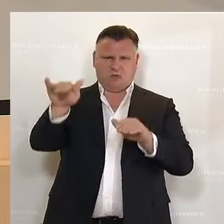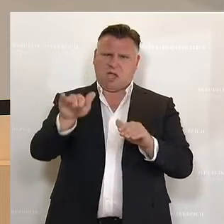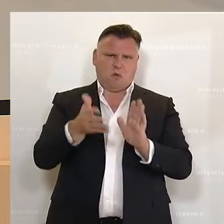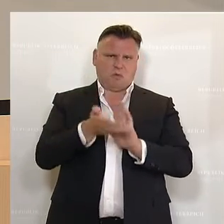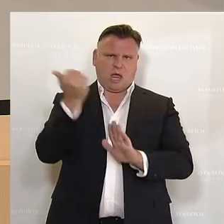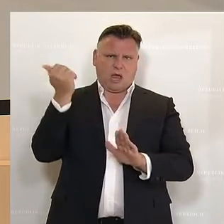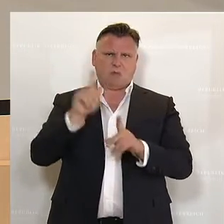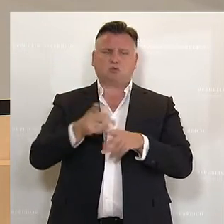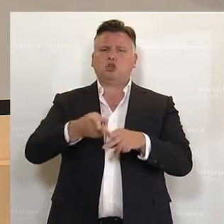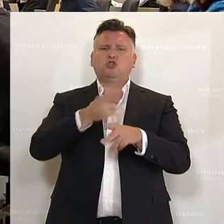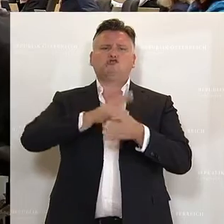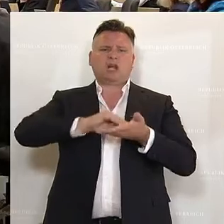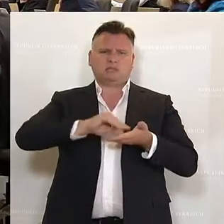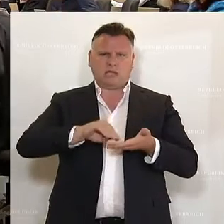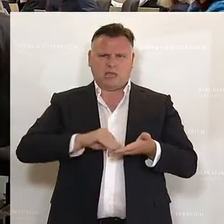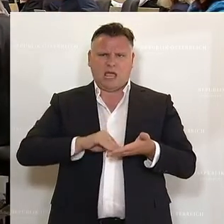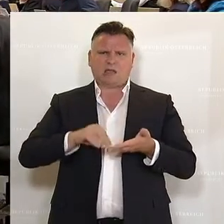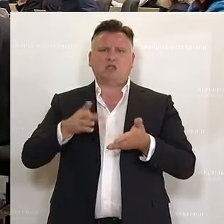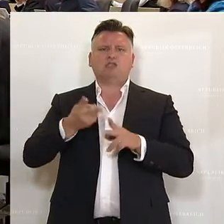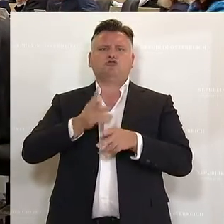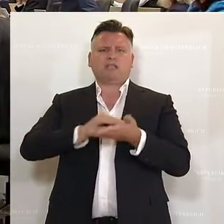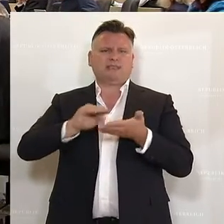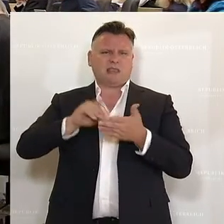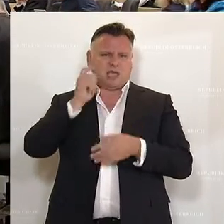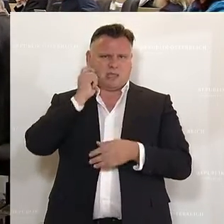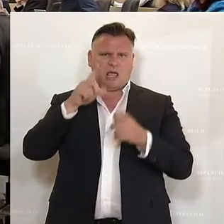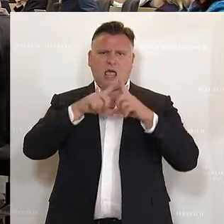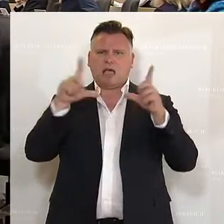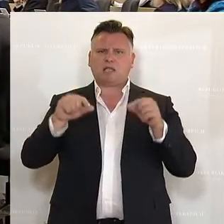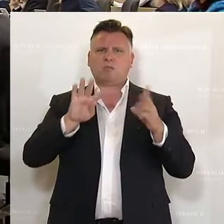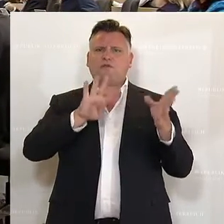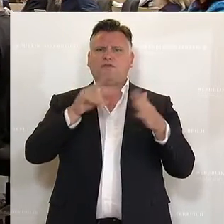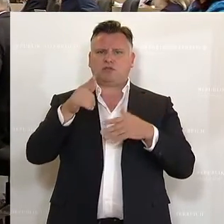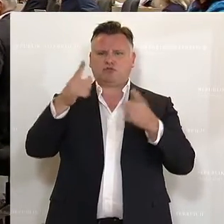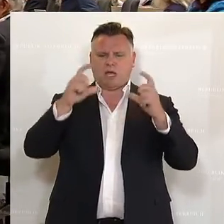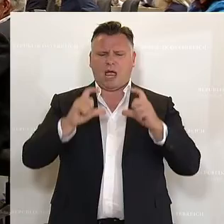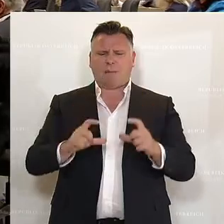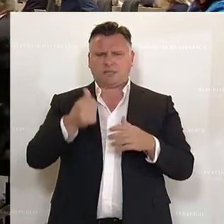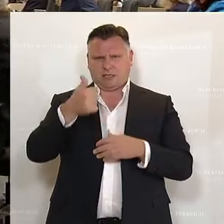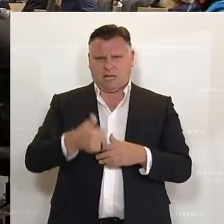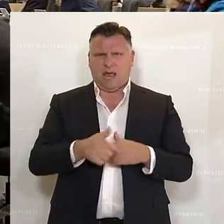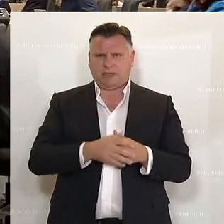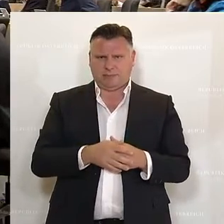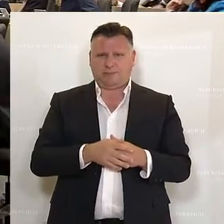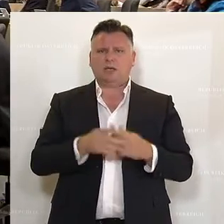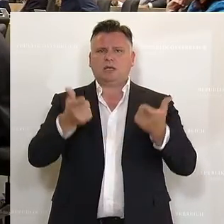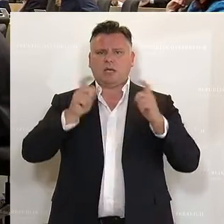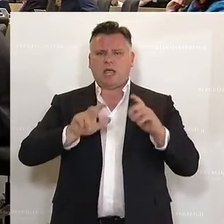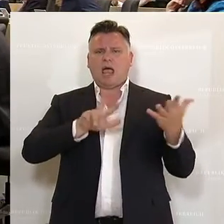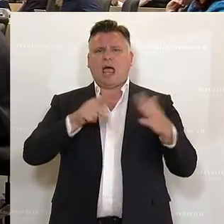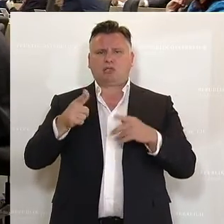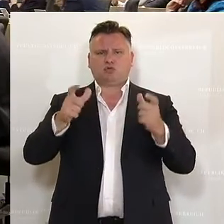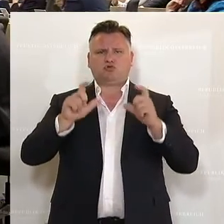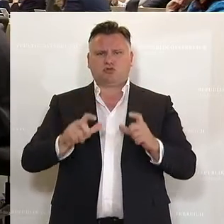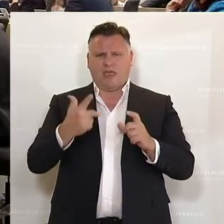dem Staatssekretär und den Staatssekretärinnen gemäß Artikel 74 Absatz 1, Artikel 78